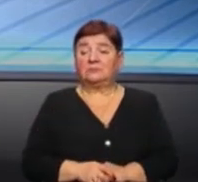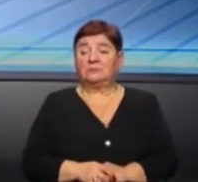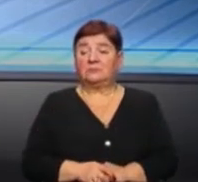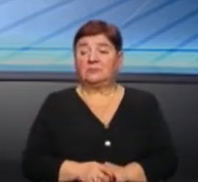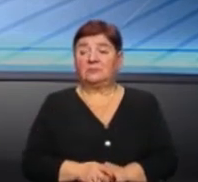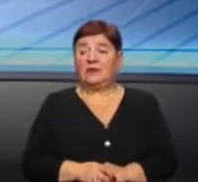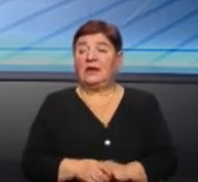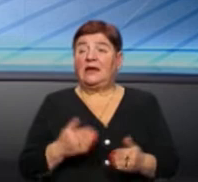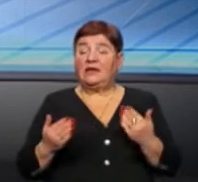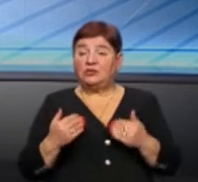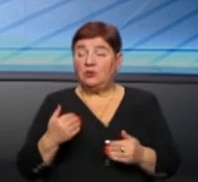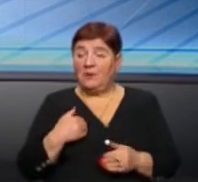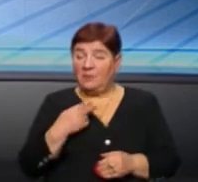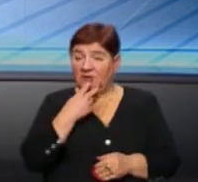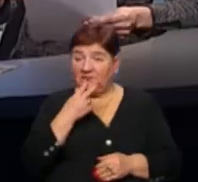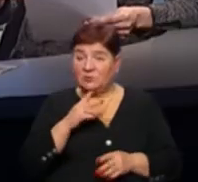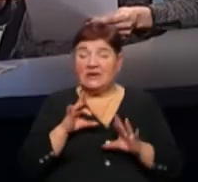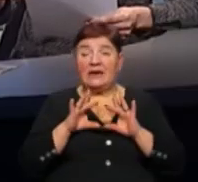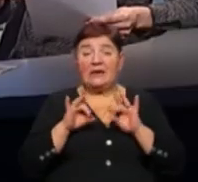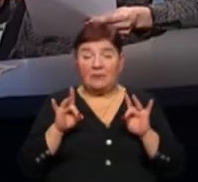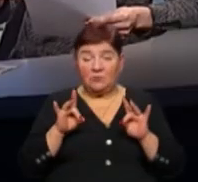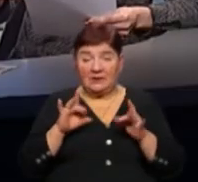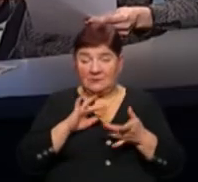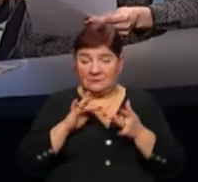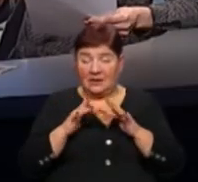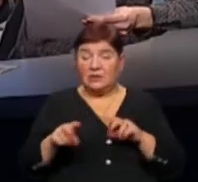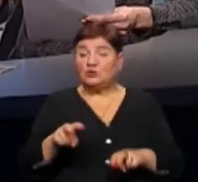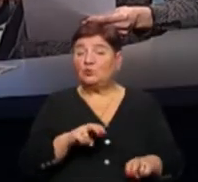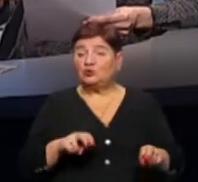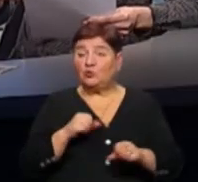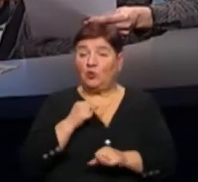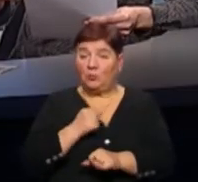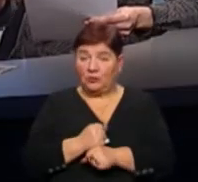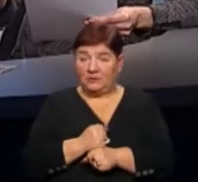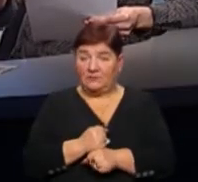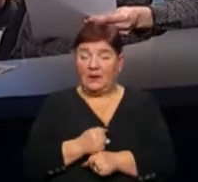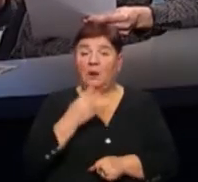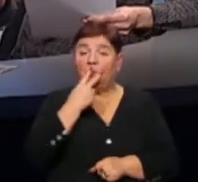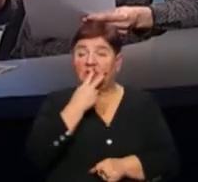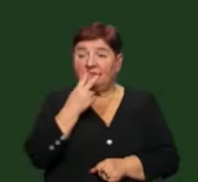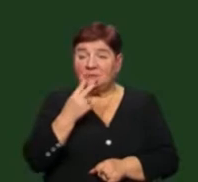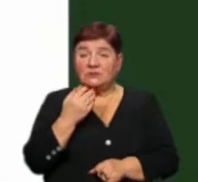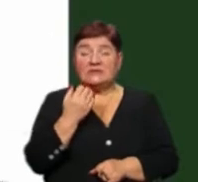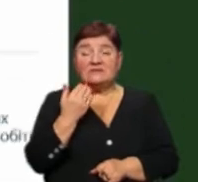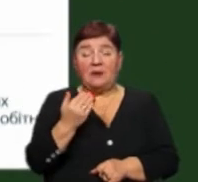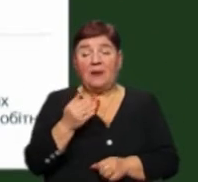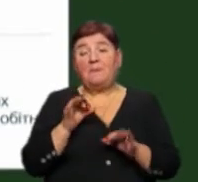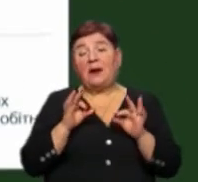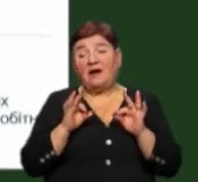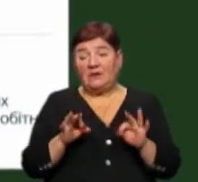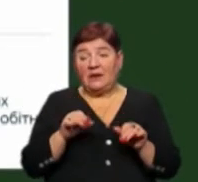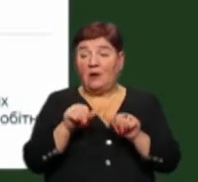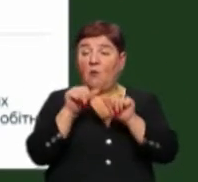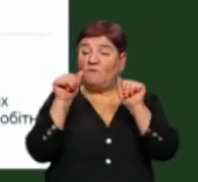Ну, якщо ми, давайте подивимося, ми знайшли рекламу взяту на сайтах з пошуку роботи. І подивимося з вами, чи правильно